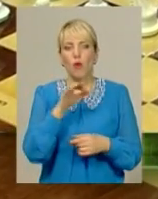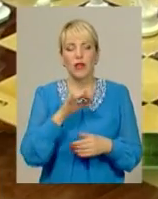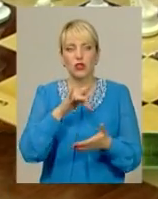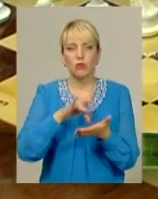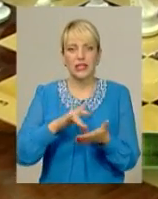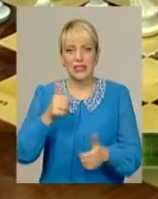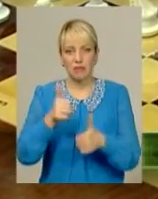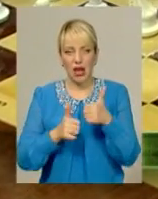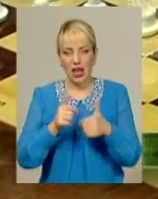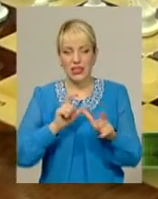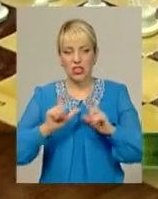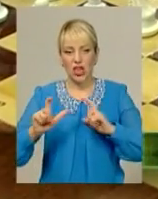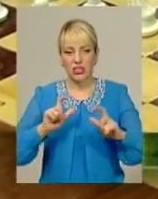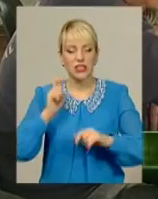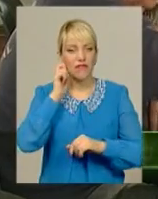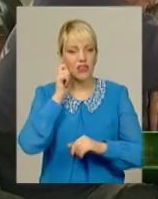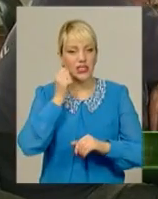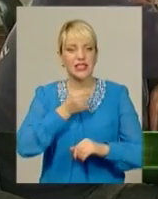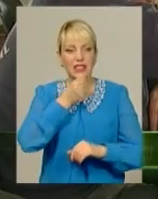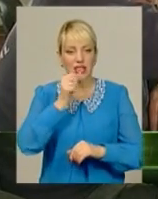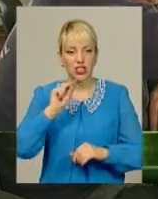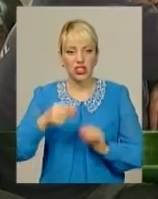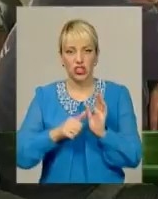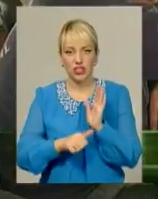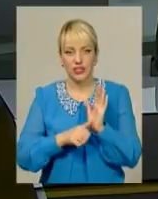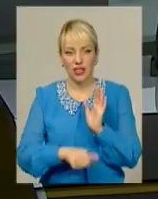центрі змагалися шахісти віком старші за 60.